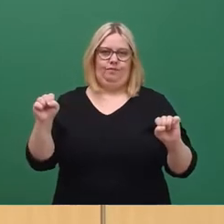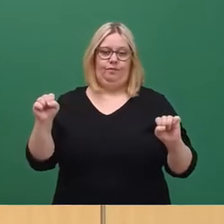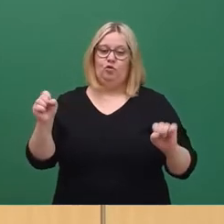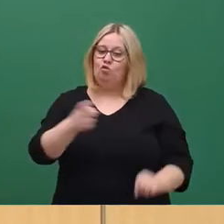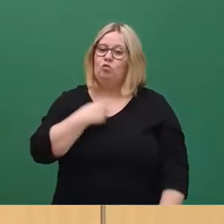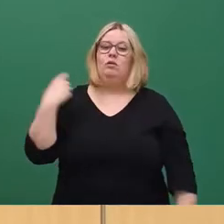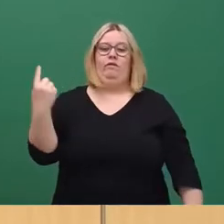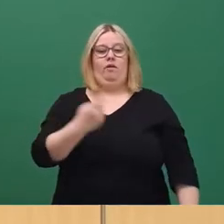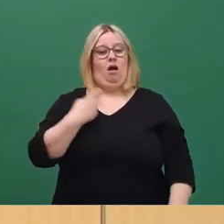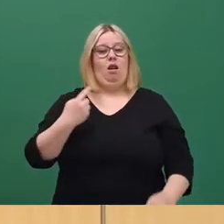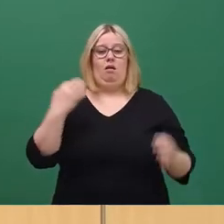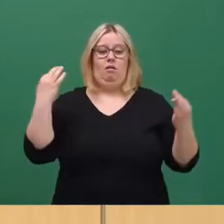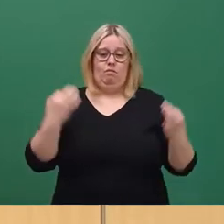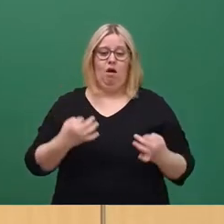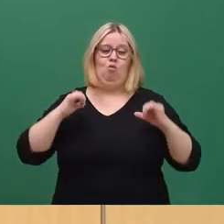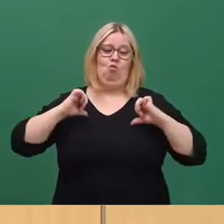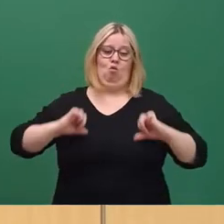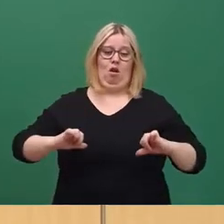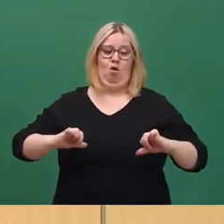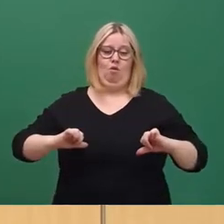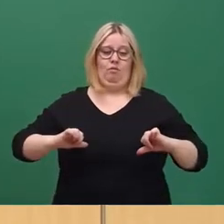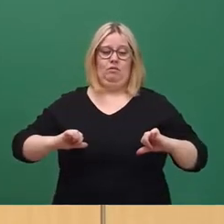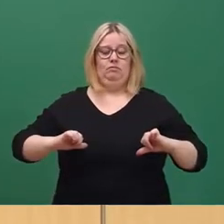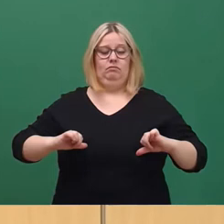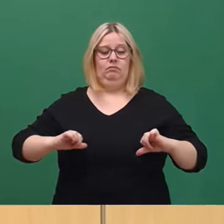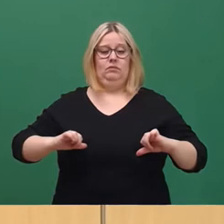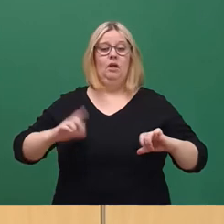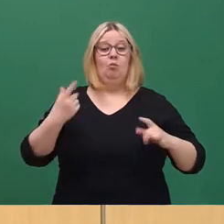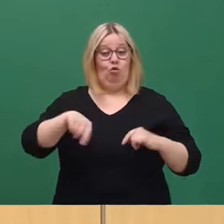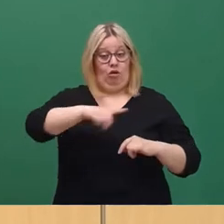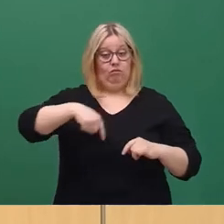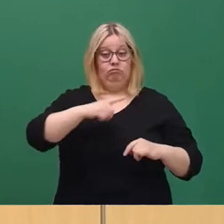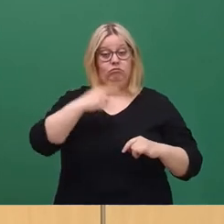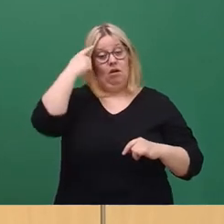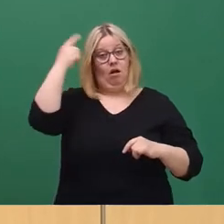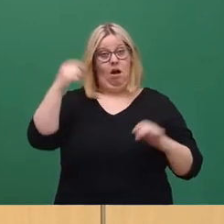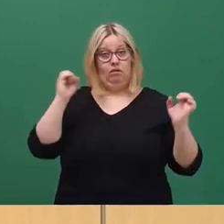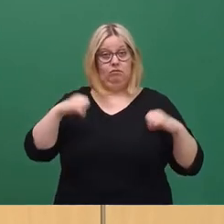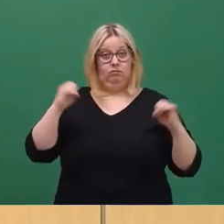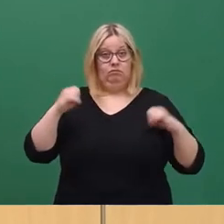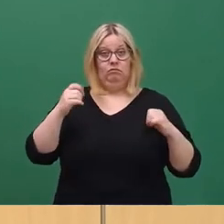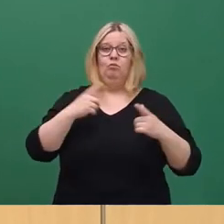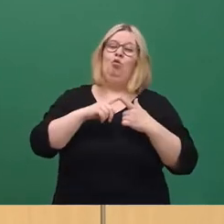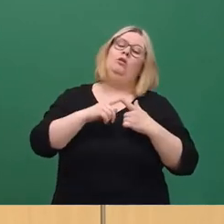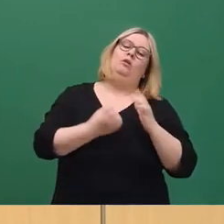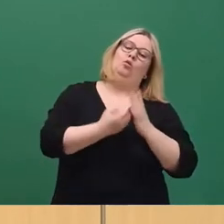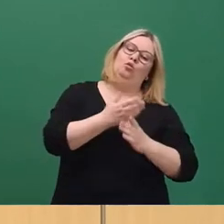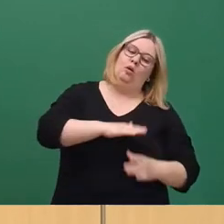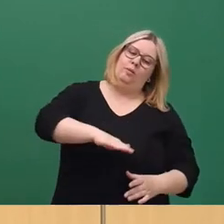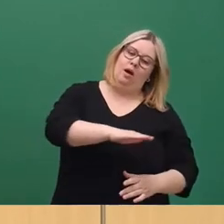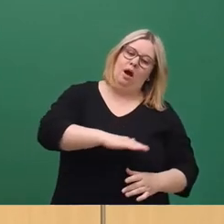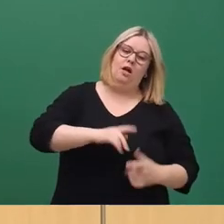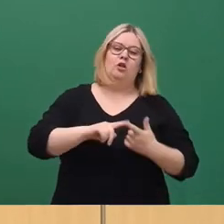diesen Urlaub bitter nötig. Durch die Beschlüsse des Rates konnte die Verwaltung sowohl im Kulturbereich als auch bei der